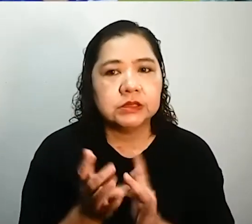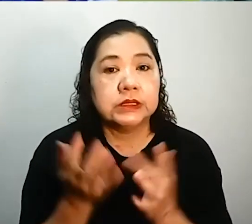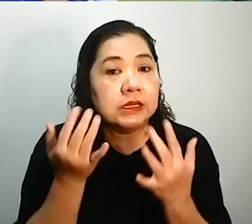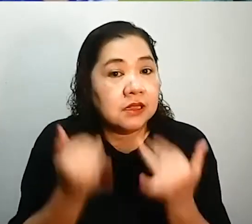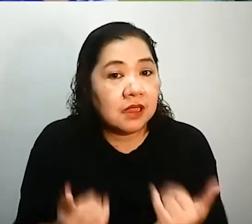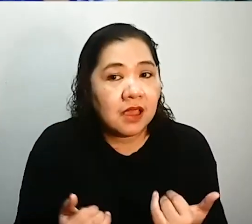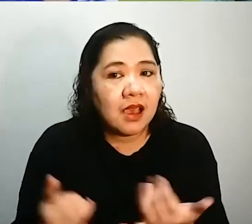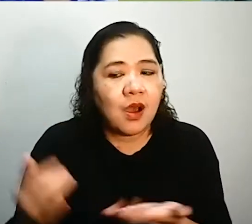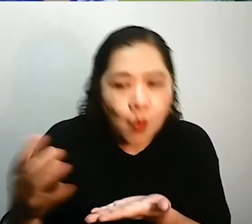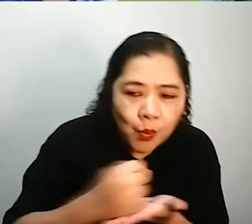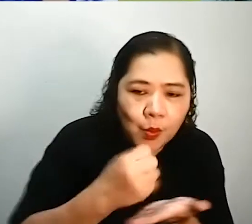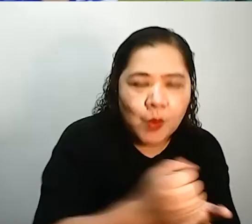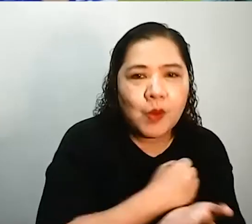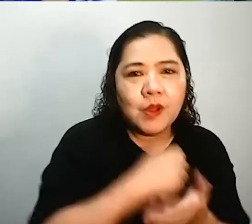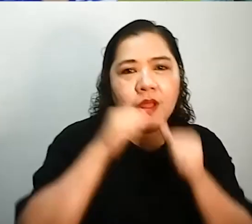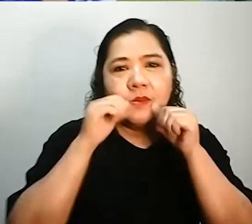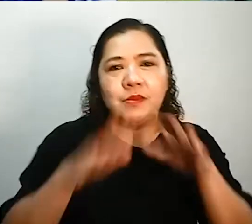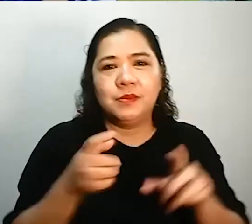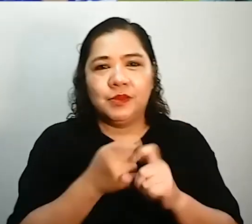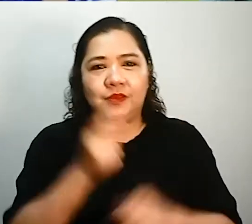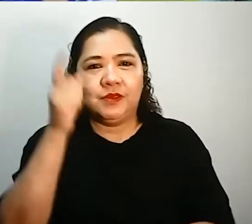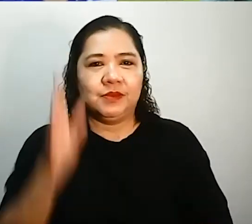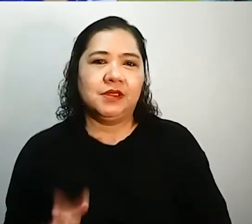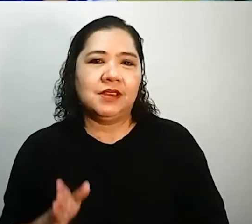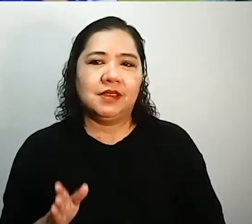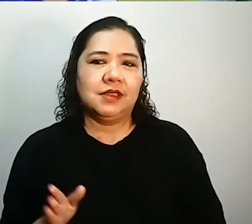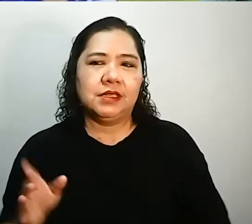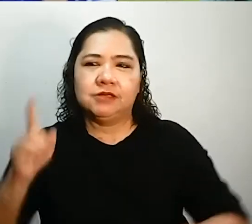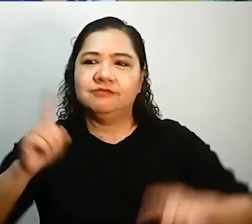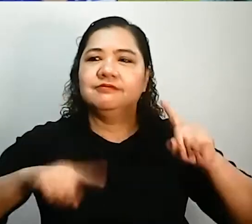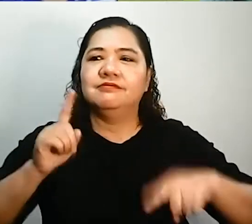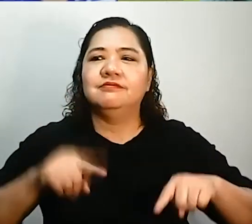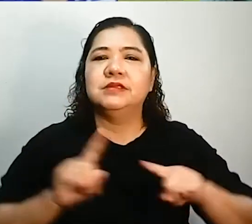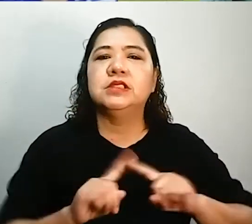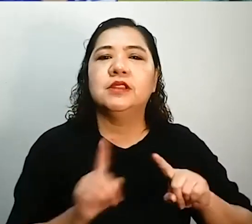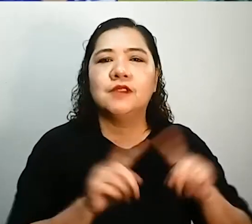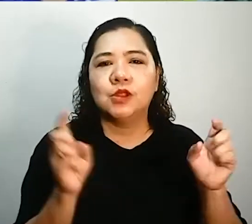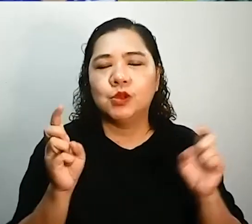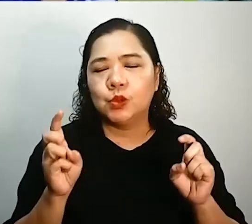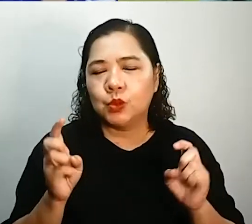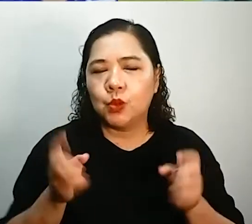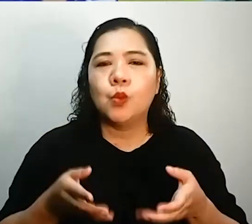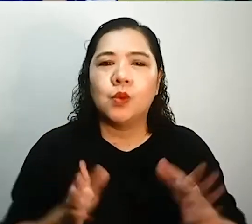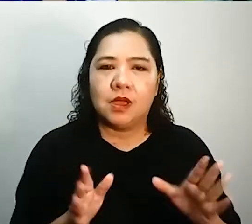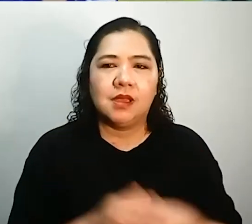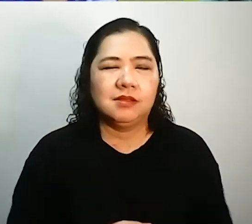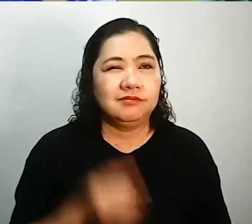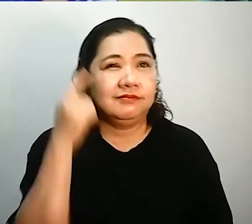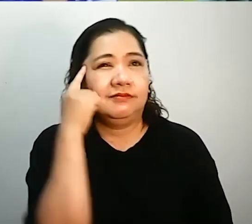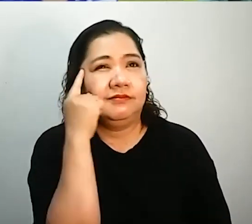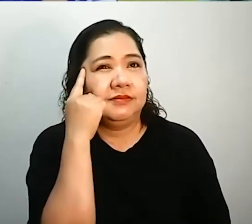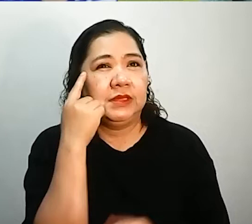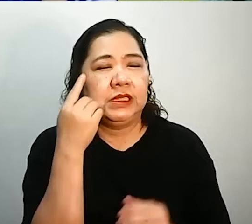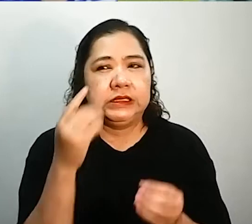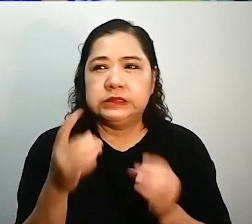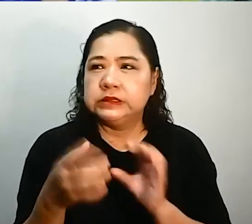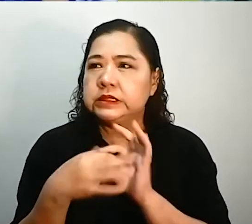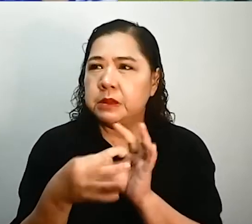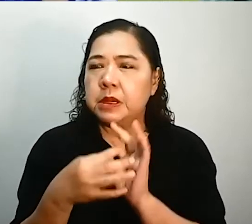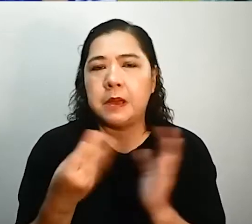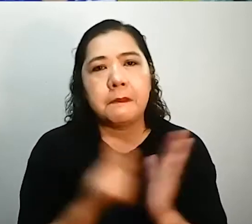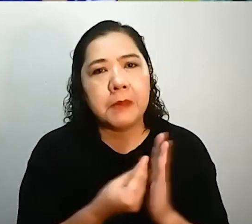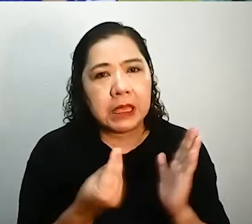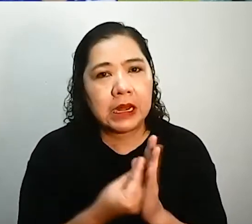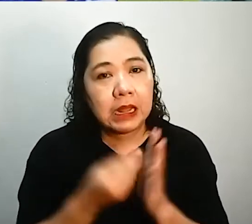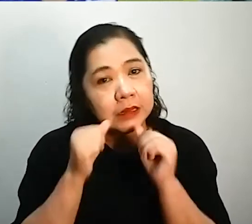the blessings from God. In different ways, akala natin ang blessing ng Diyos, pera, opportunity, prestige, answered